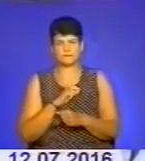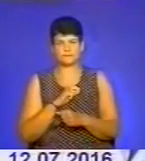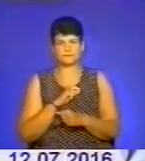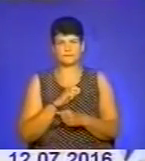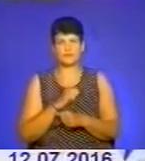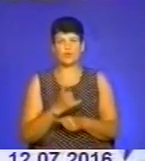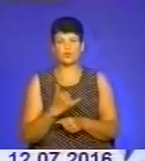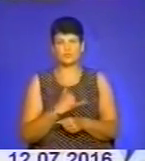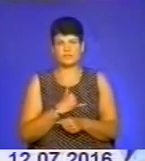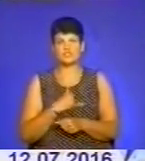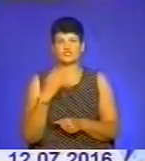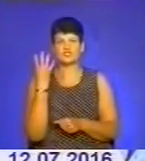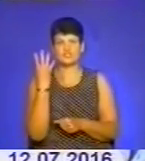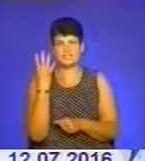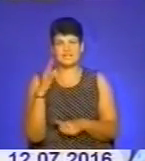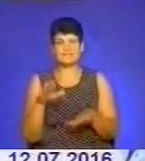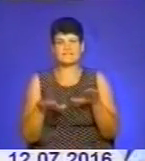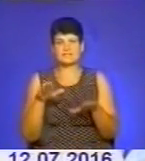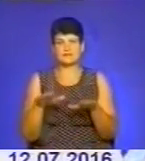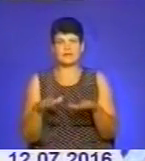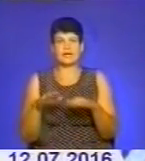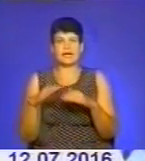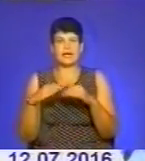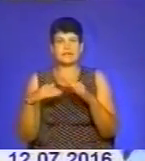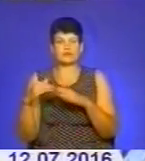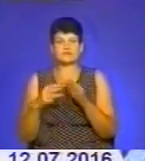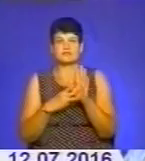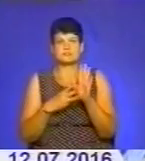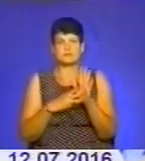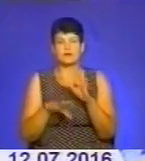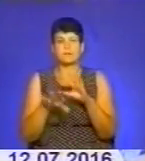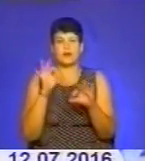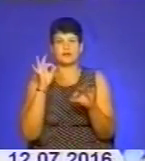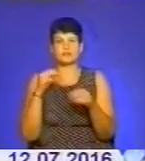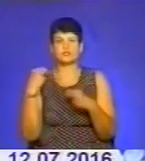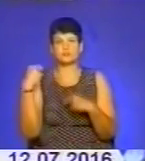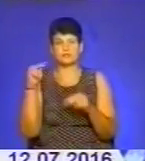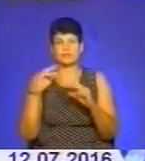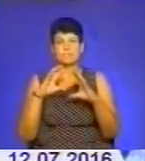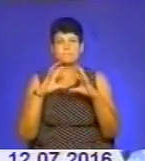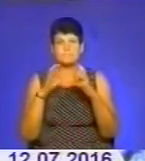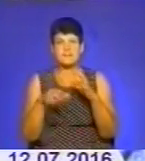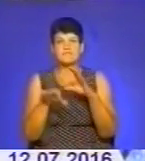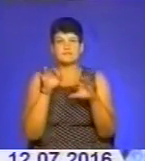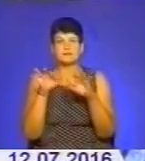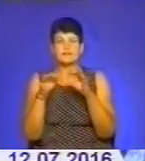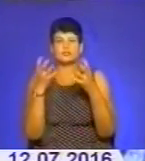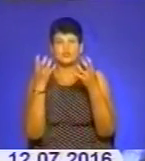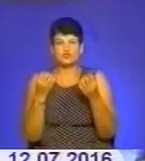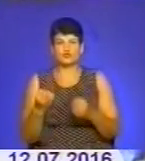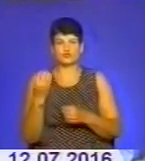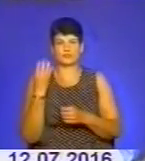чотири весових категорії із восьми отобрались на Чемпіонат Міра. Здесь ми добираємо ще четверих.